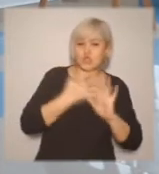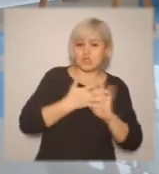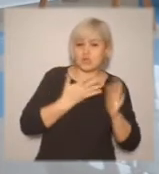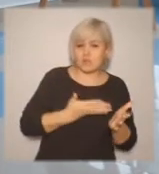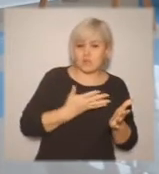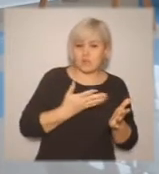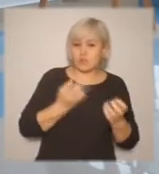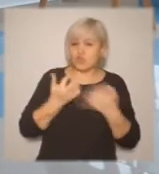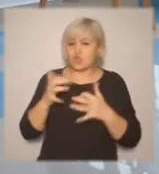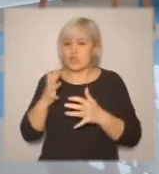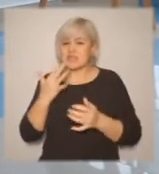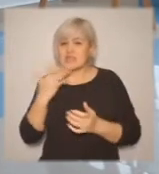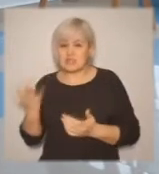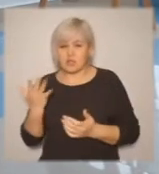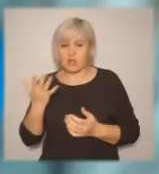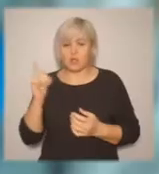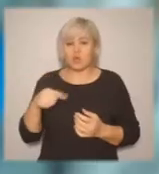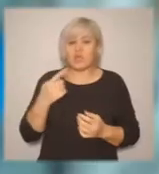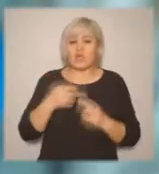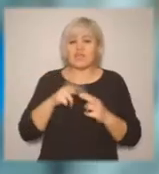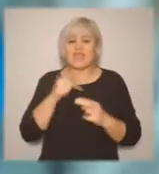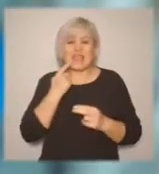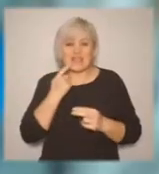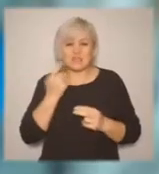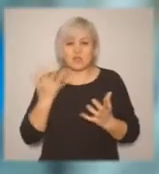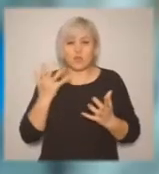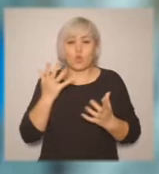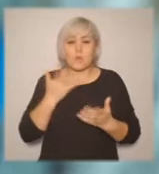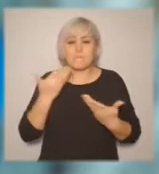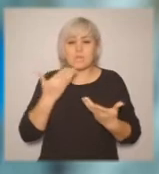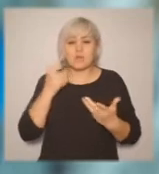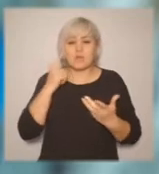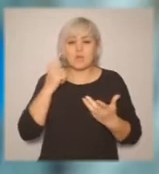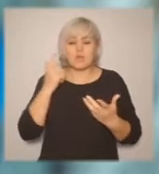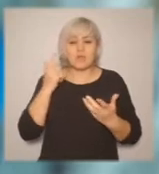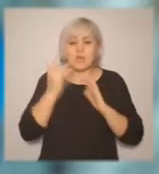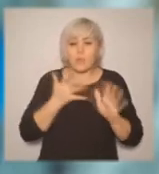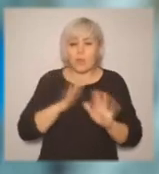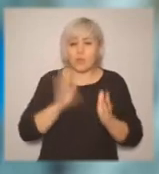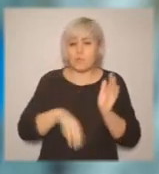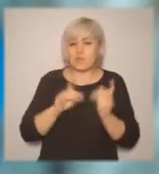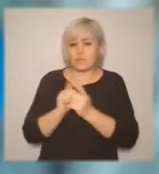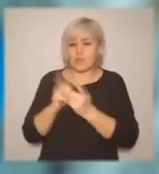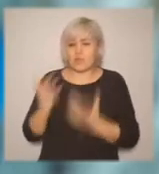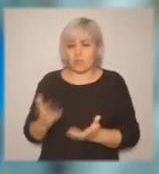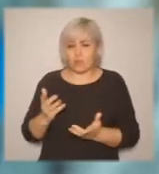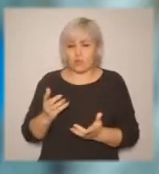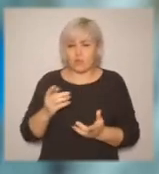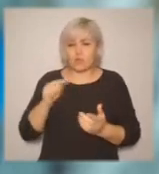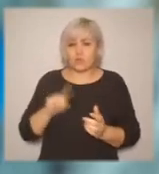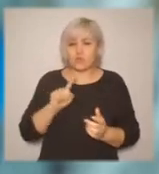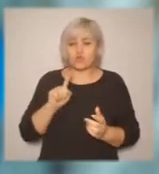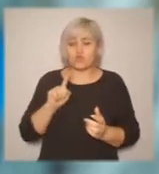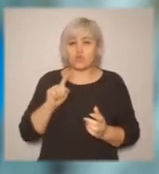считается иностранным, хотя это язык, который мы не поймем без перевода. И точно так же есть язык визуального,